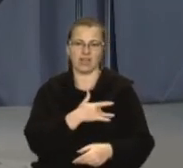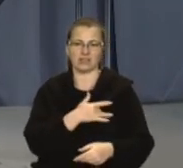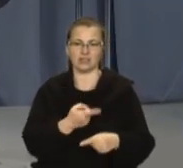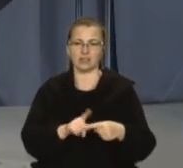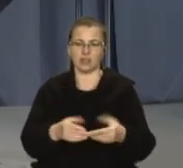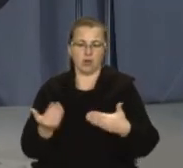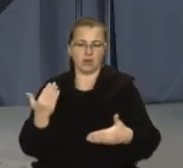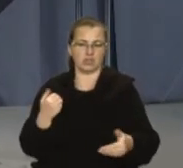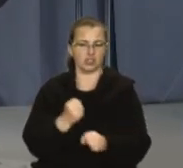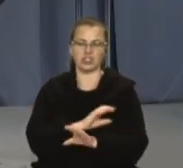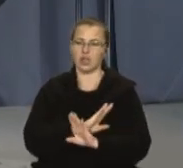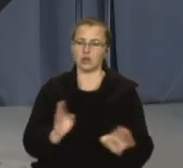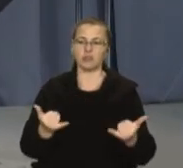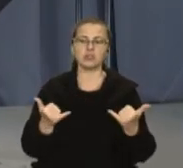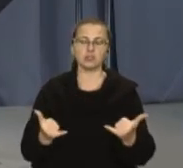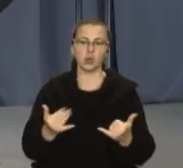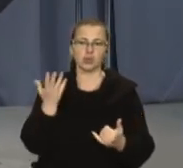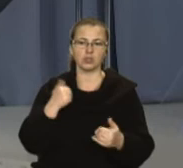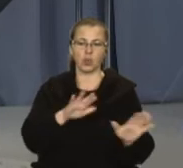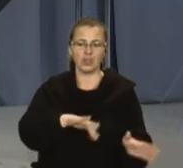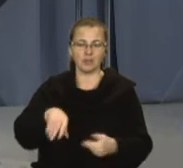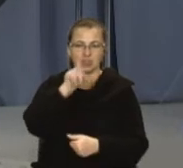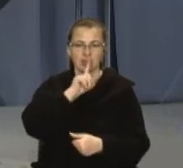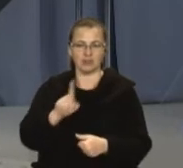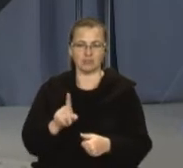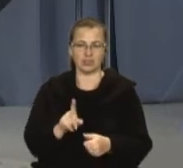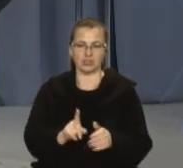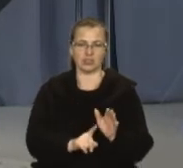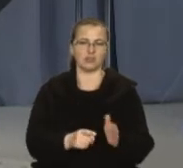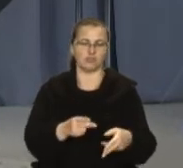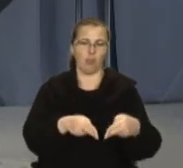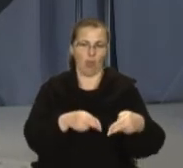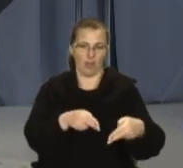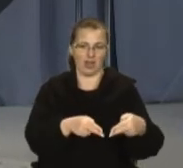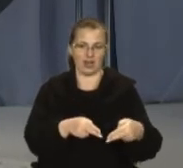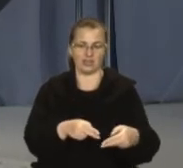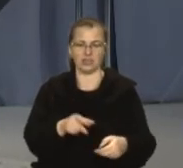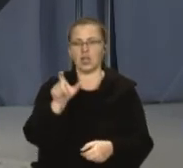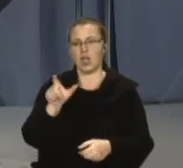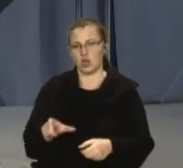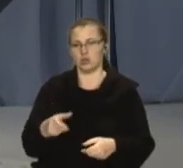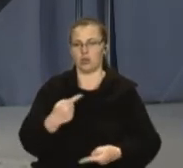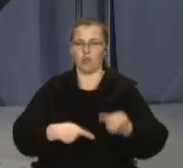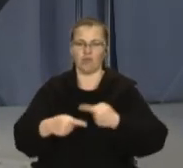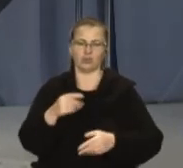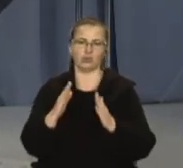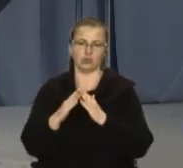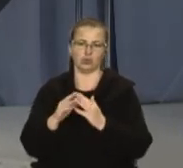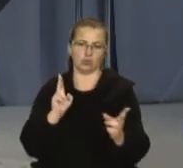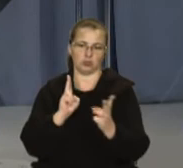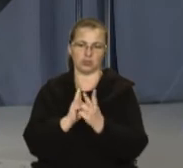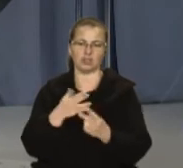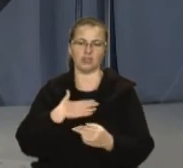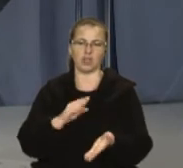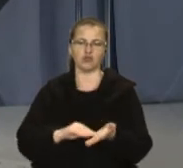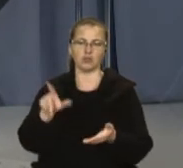яку досі не робили. Сьогодні, коли минає місяць від часу операції, пацієнтка повернулася додому. Зустрічали її